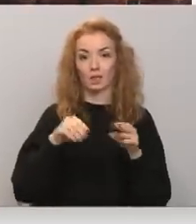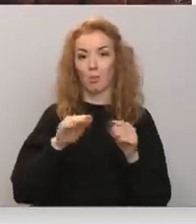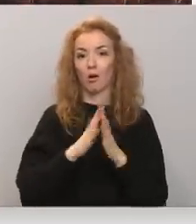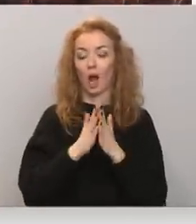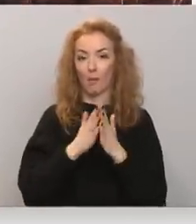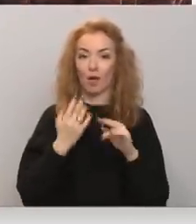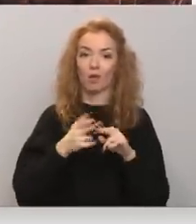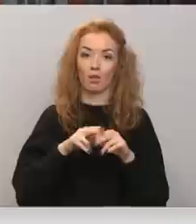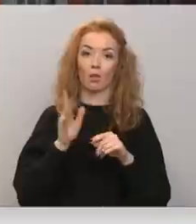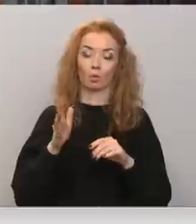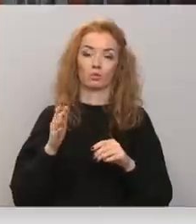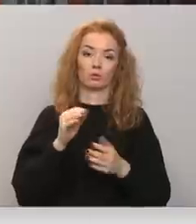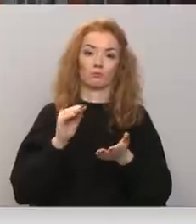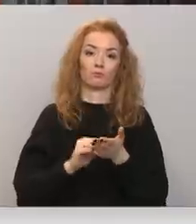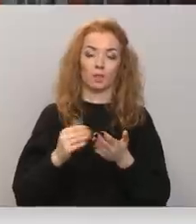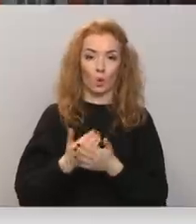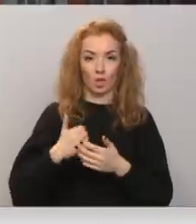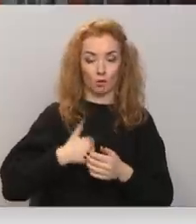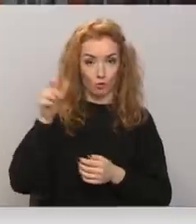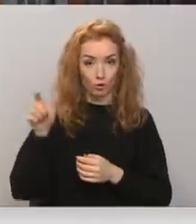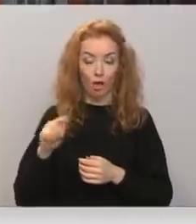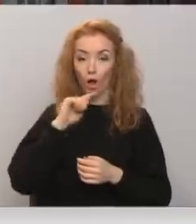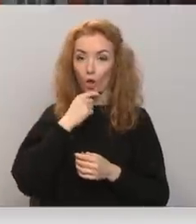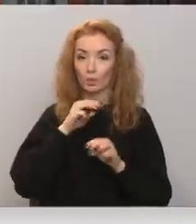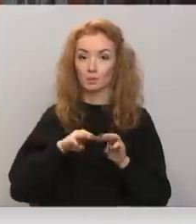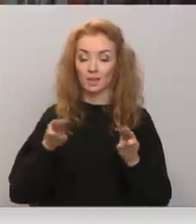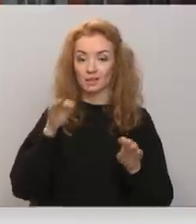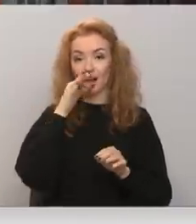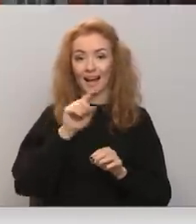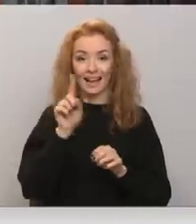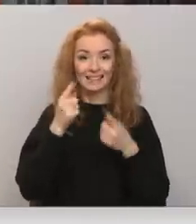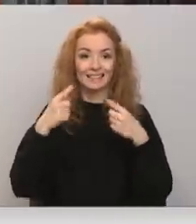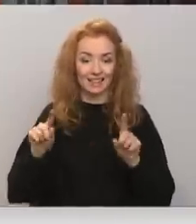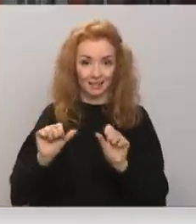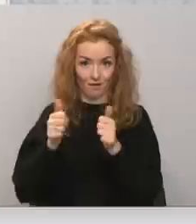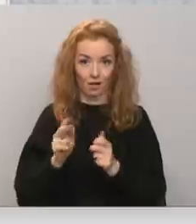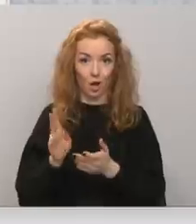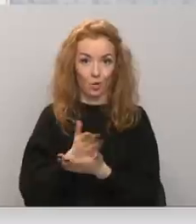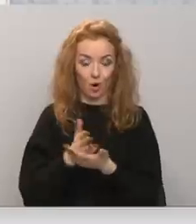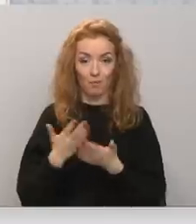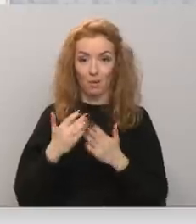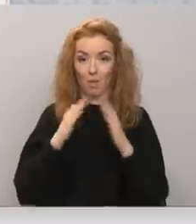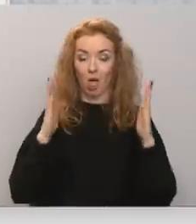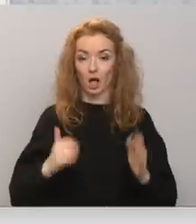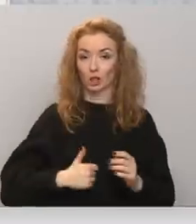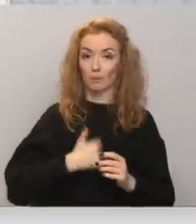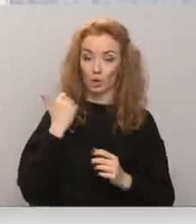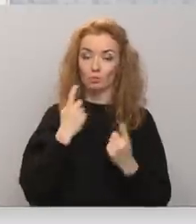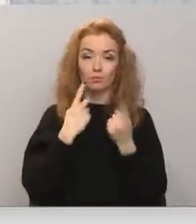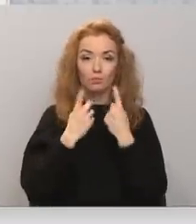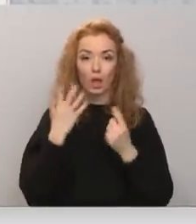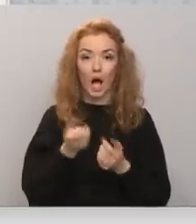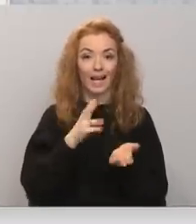jaunajam ieguvējami. Ekonomikas ministrijā skaidro, ka varbūt arī citi ir izcinājumi, piemēram ēkas īpašniekam runājot ar